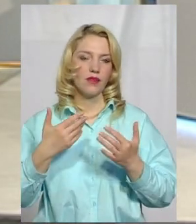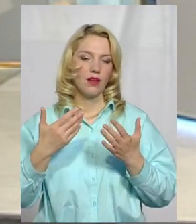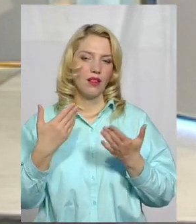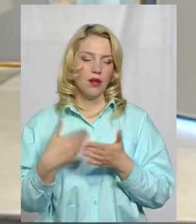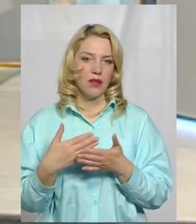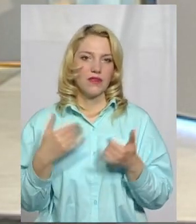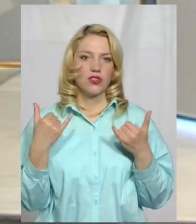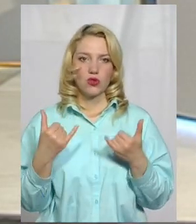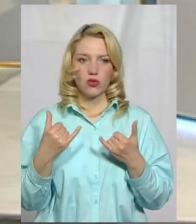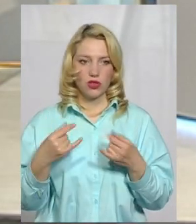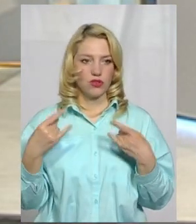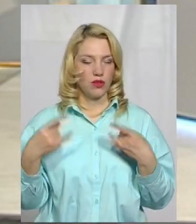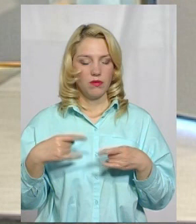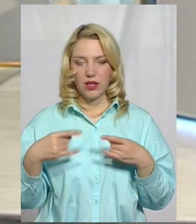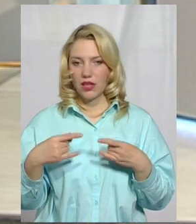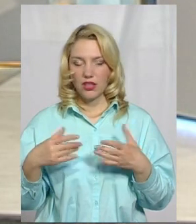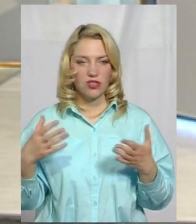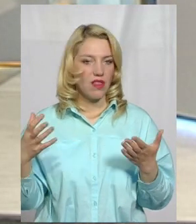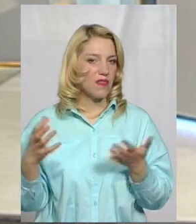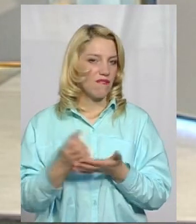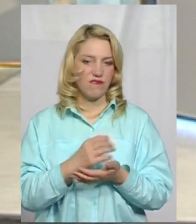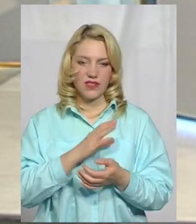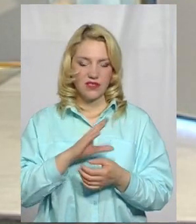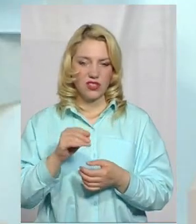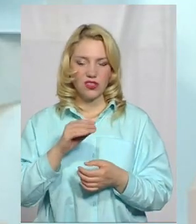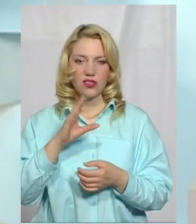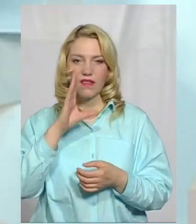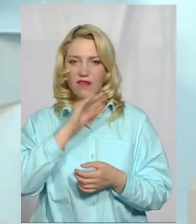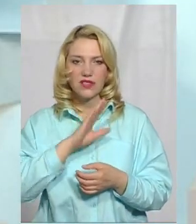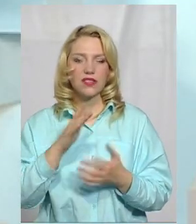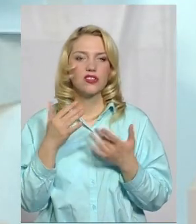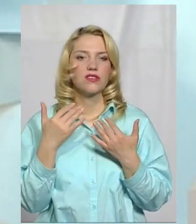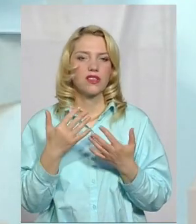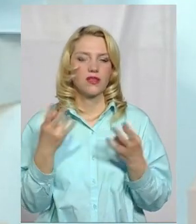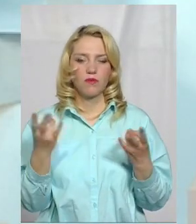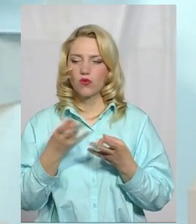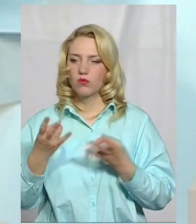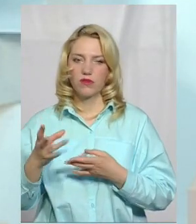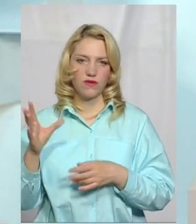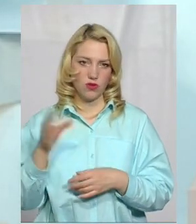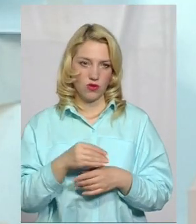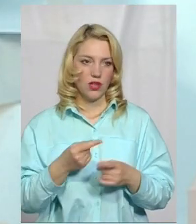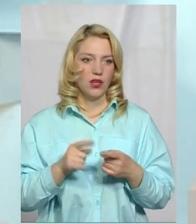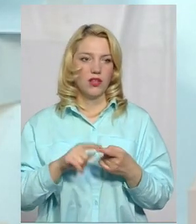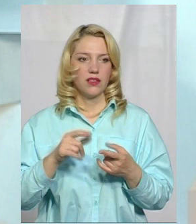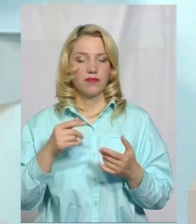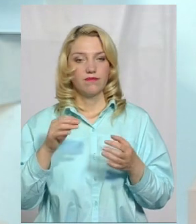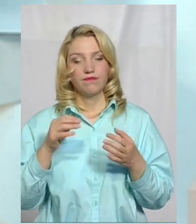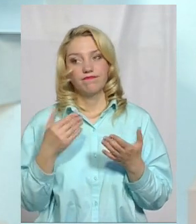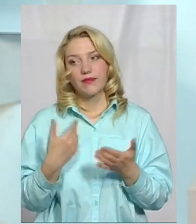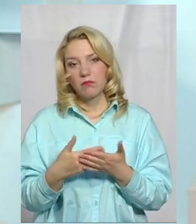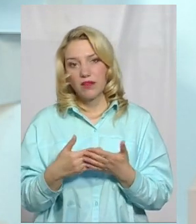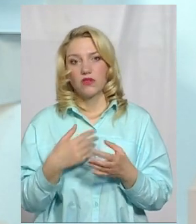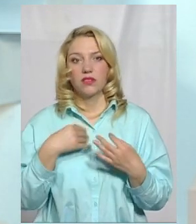сьогоднішньої передачі не вистачить, щоб сказати того, що нам насправді потрібно. Ну, напевне, скажу